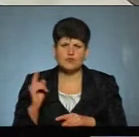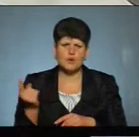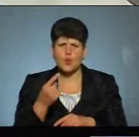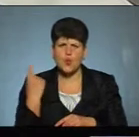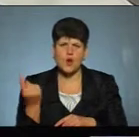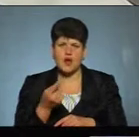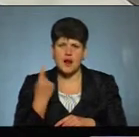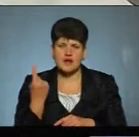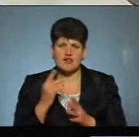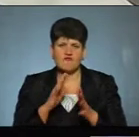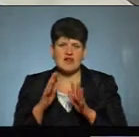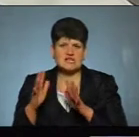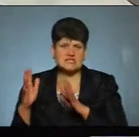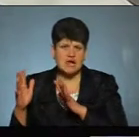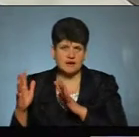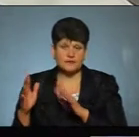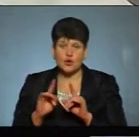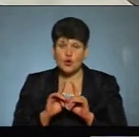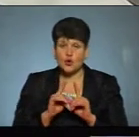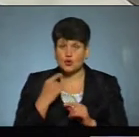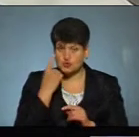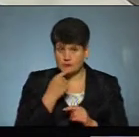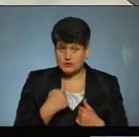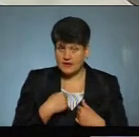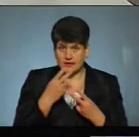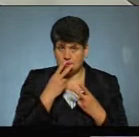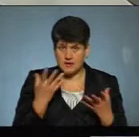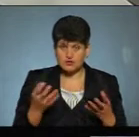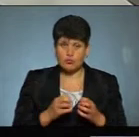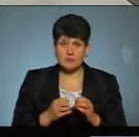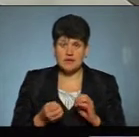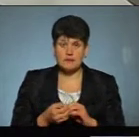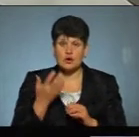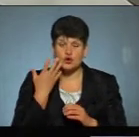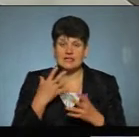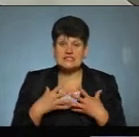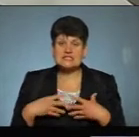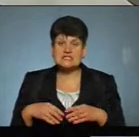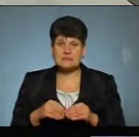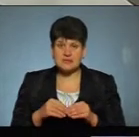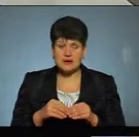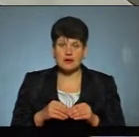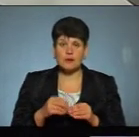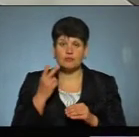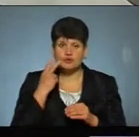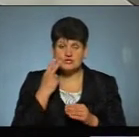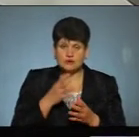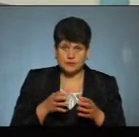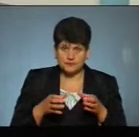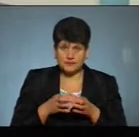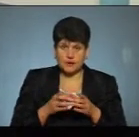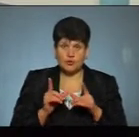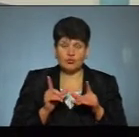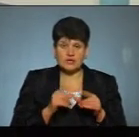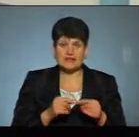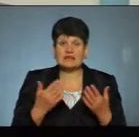скажімо так, по лісах. Особисто я не бачу проблеми, коли сім'я, яка постійно між собою контактує, виїхала